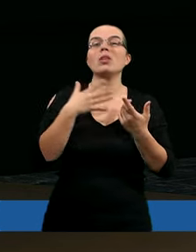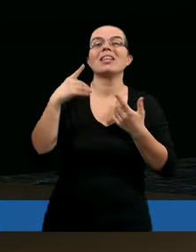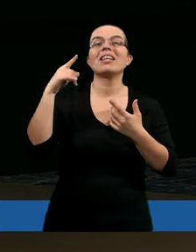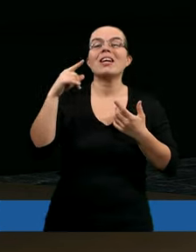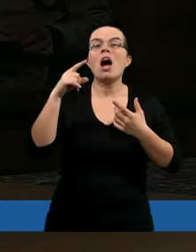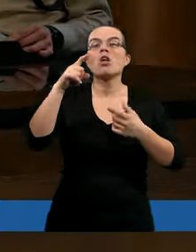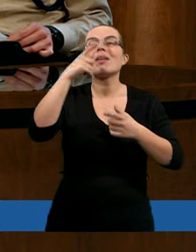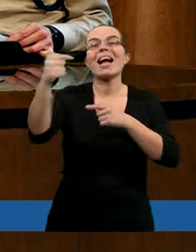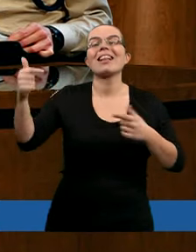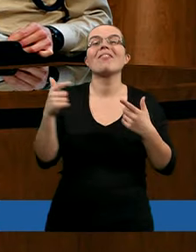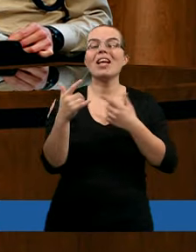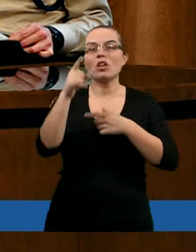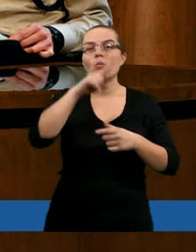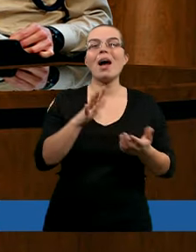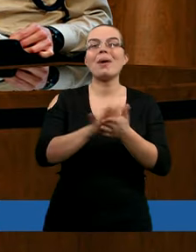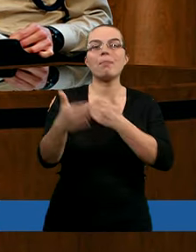zrobił, nie?